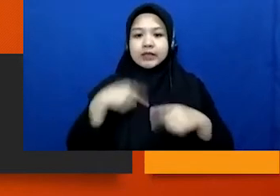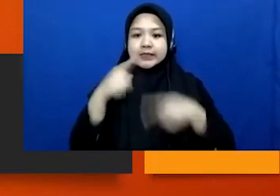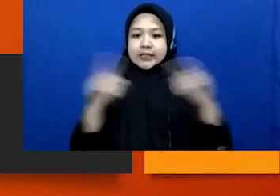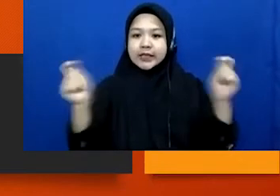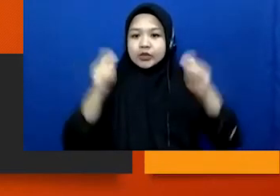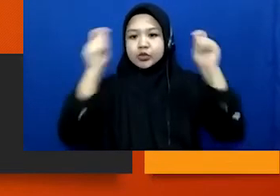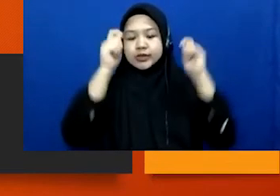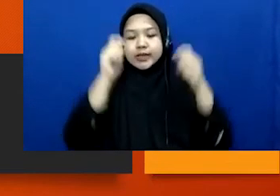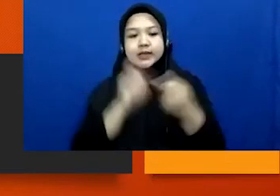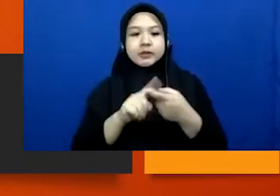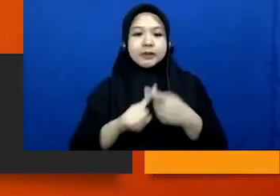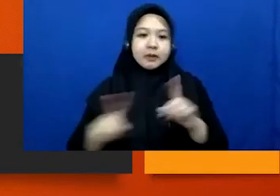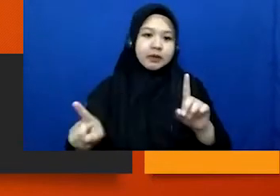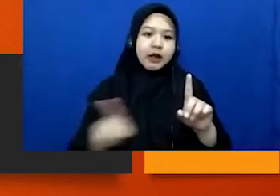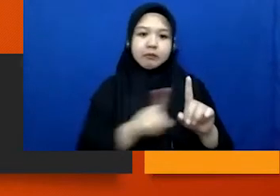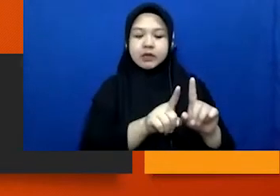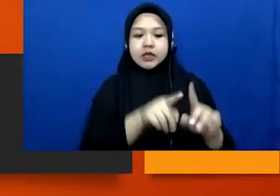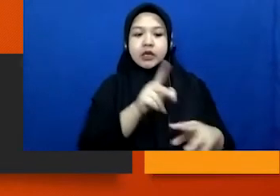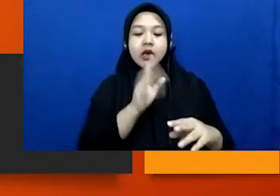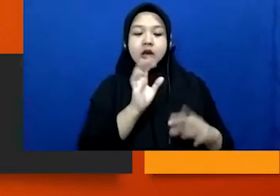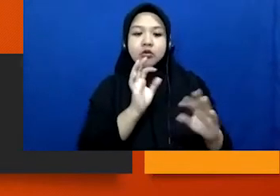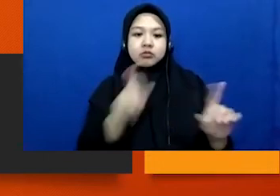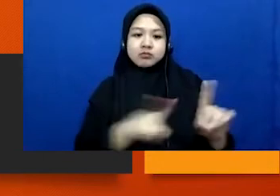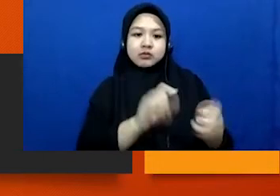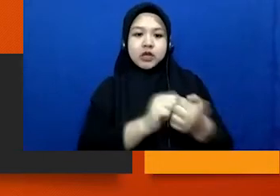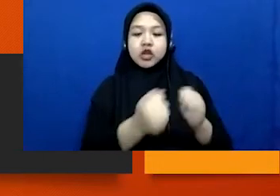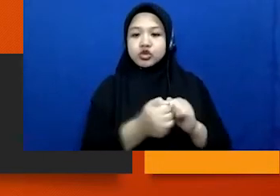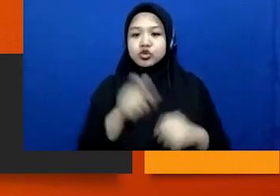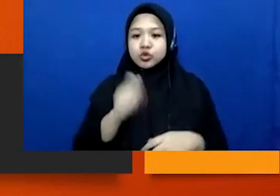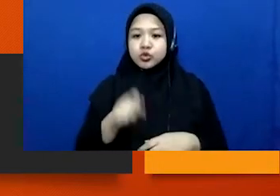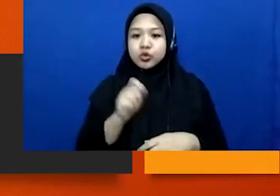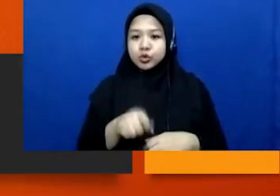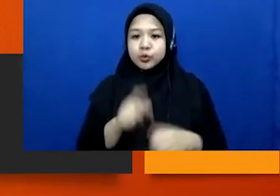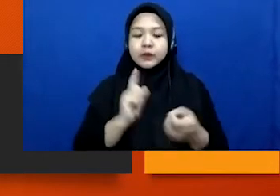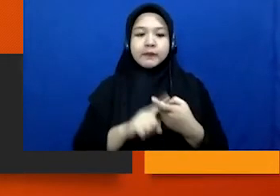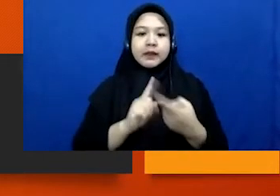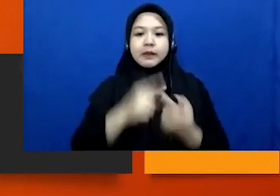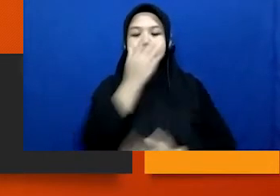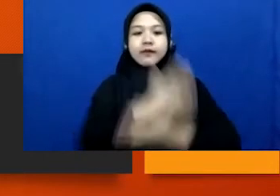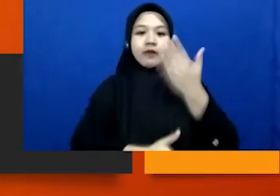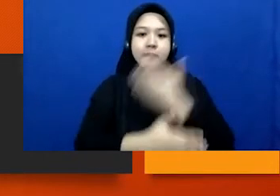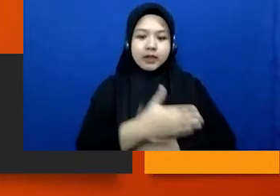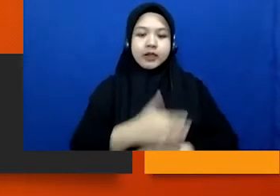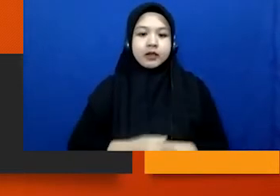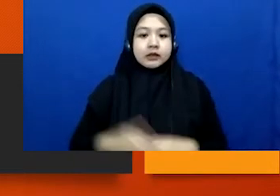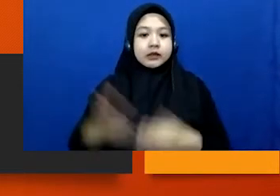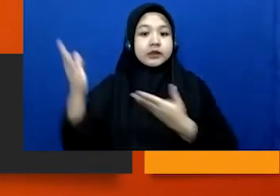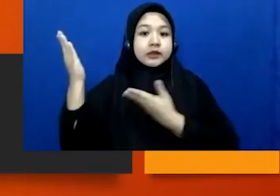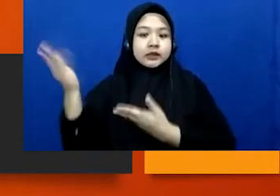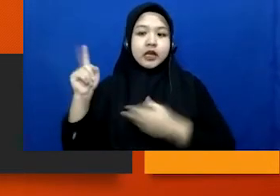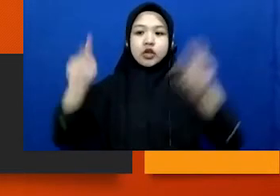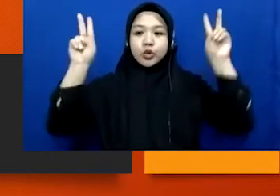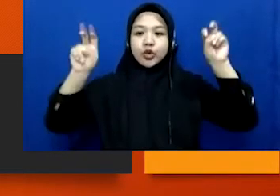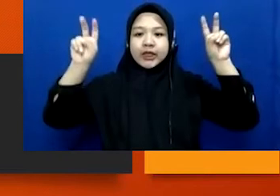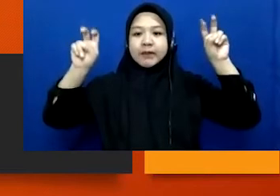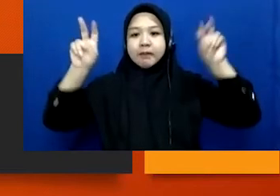-kawan pendamping dalam mendampingi kasus-kasus hukum yang menimpa kawan-kawan defable. Nah, ini ada sebuah kutipan,